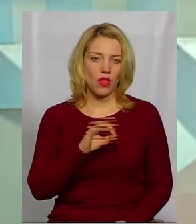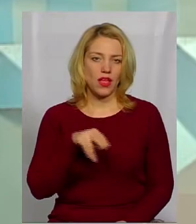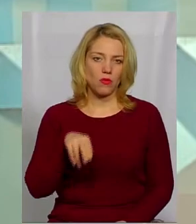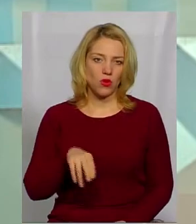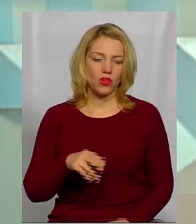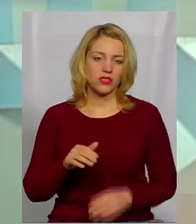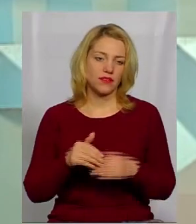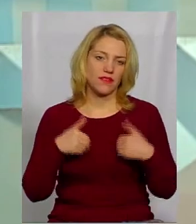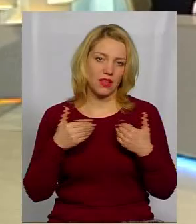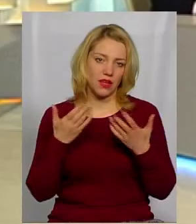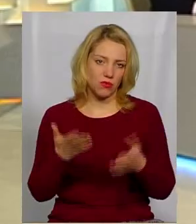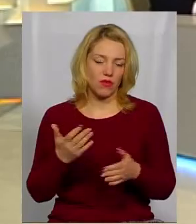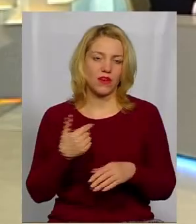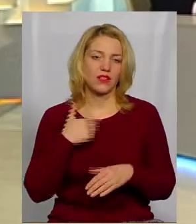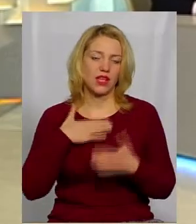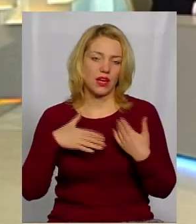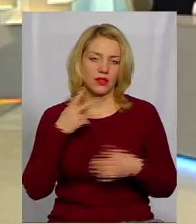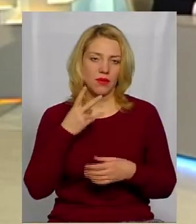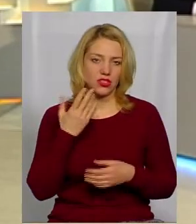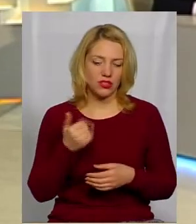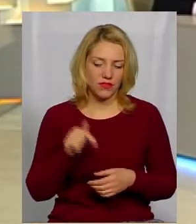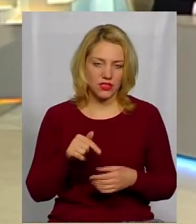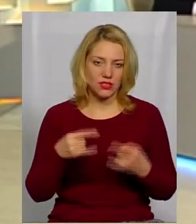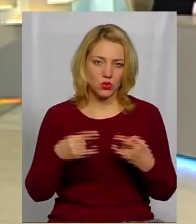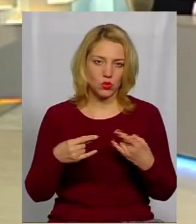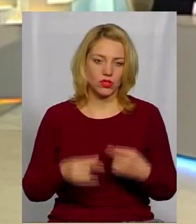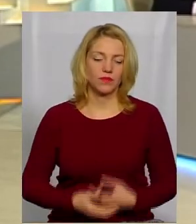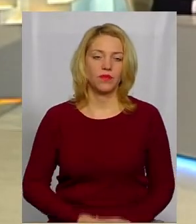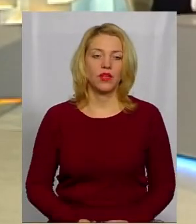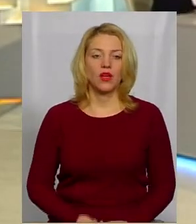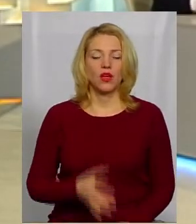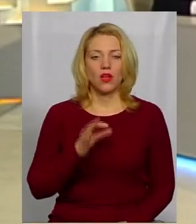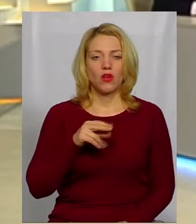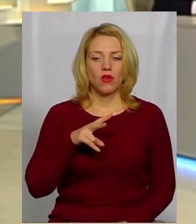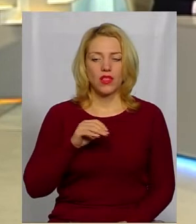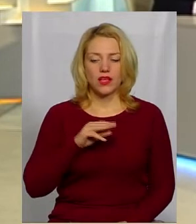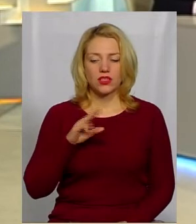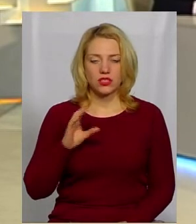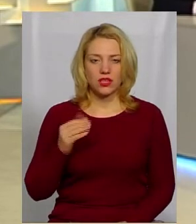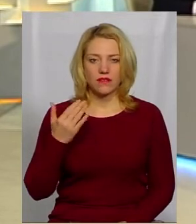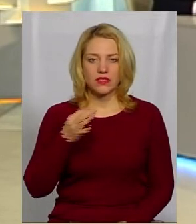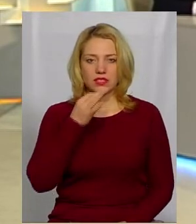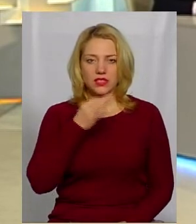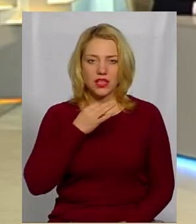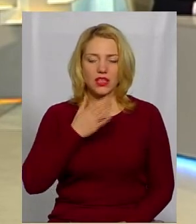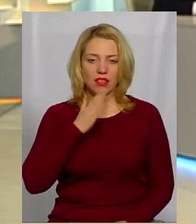Вітаю вас, пане Олеже. Дуже рада вас бачити в нашій студії. Пане Олеже, ви сказали нашій кореспонденції,